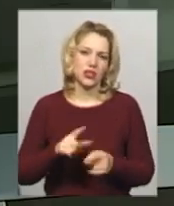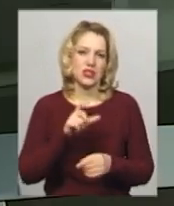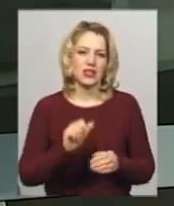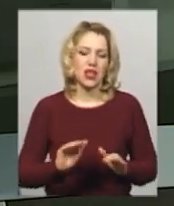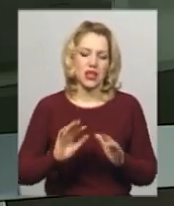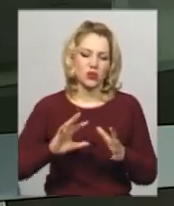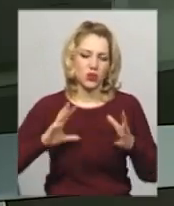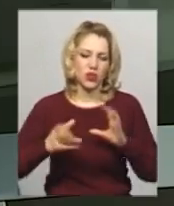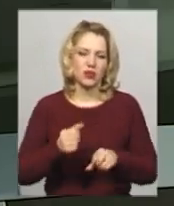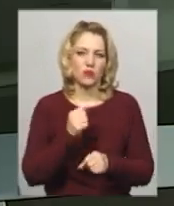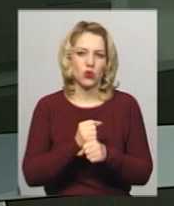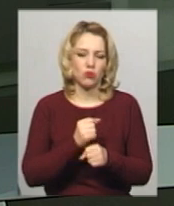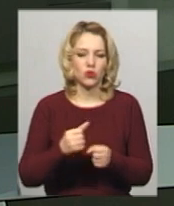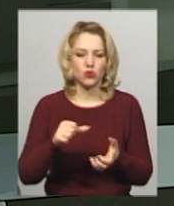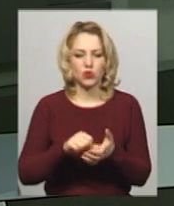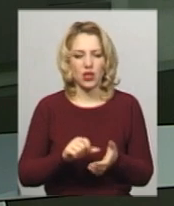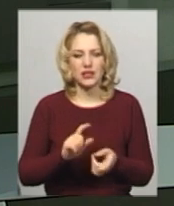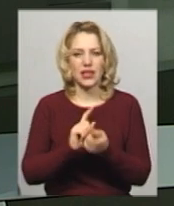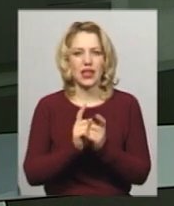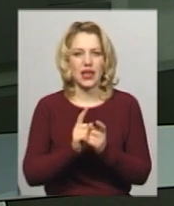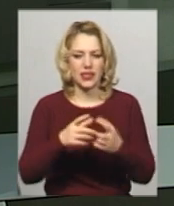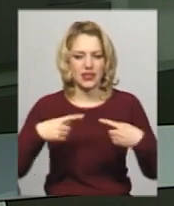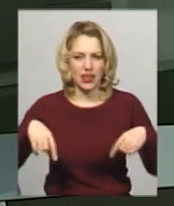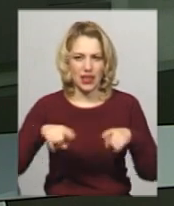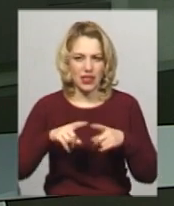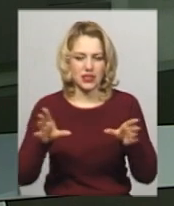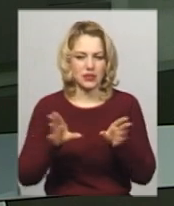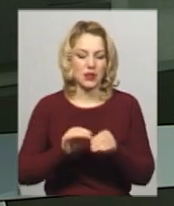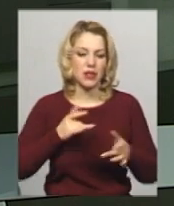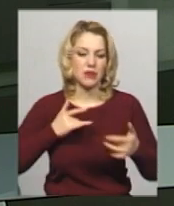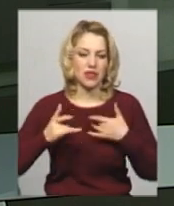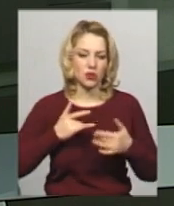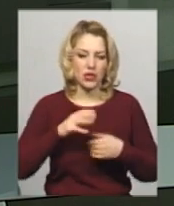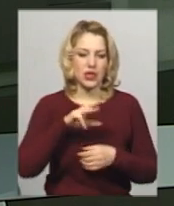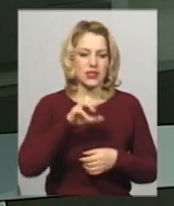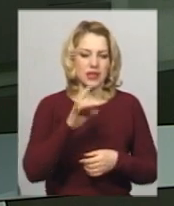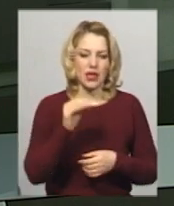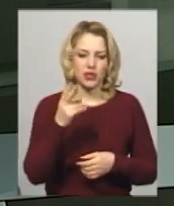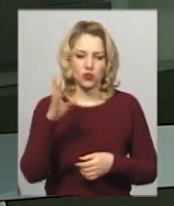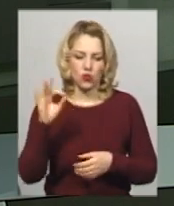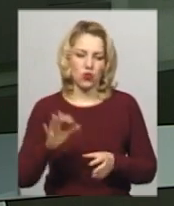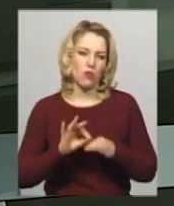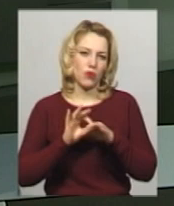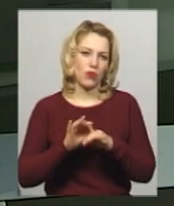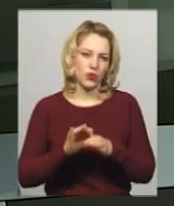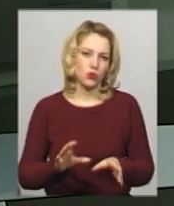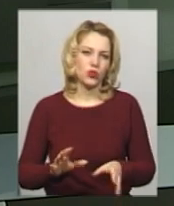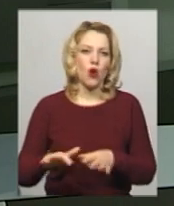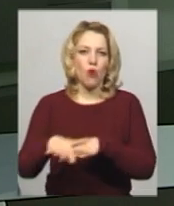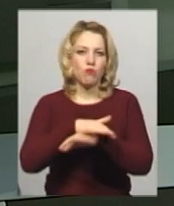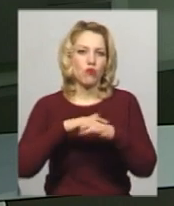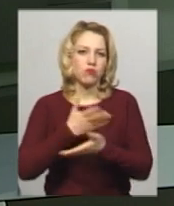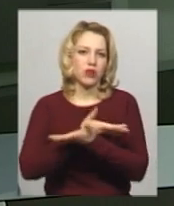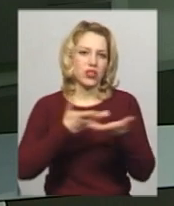результатами роботи учасники резиденції спільно з акторами Хмельницького театру імені Михайла Старицького проведуть публічне читання, додає